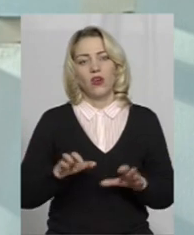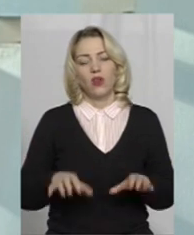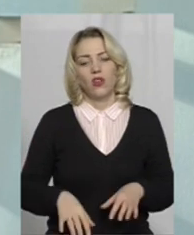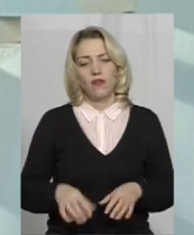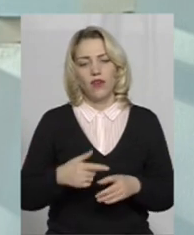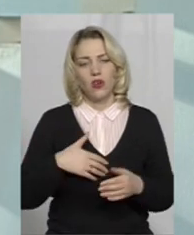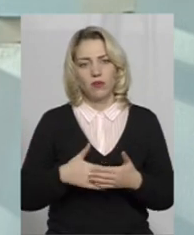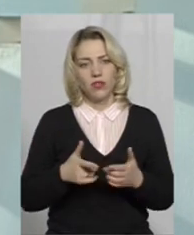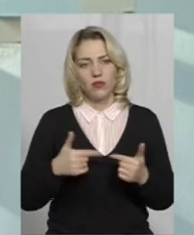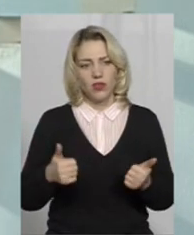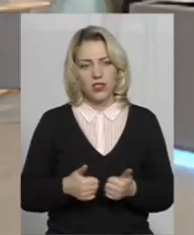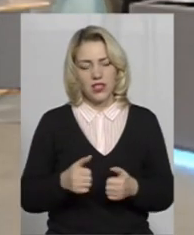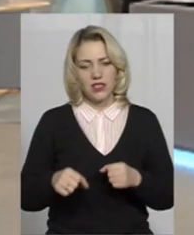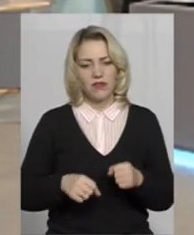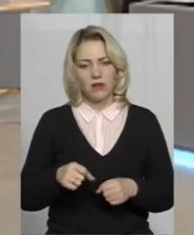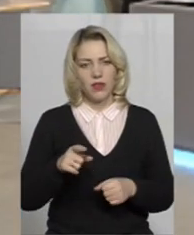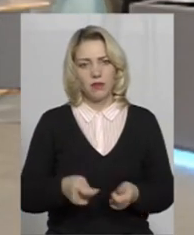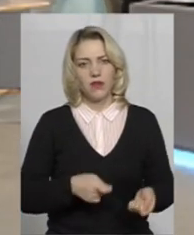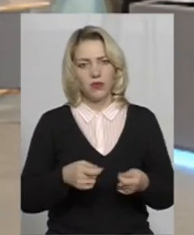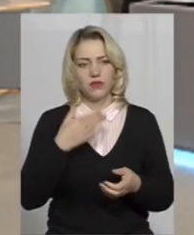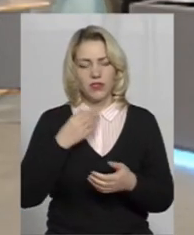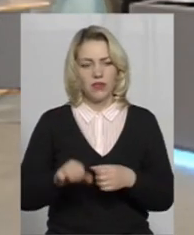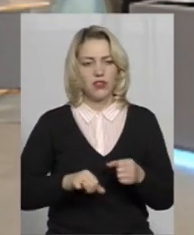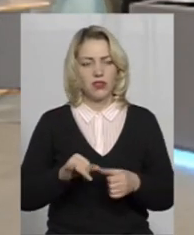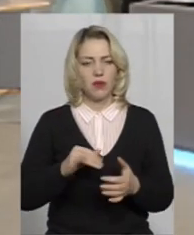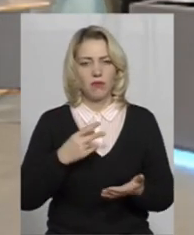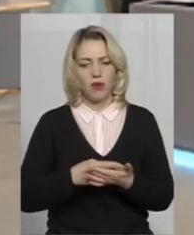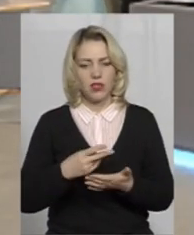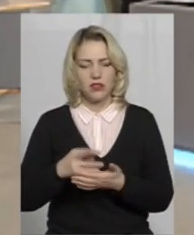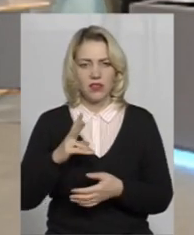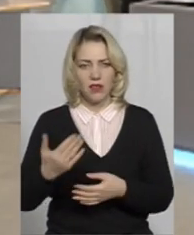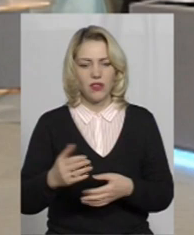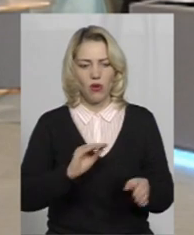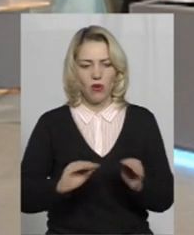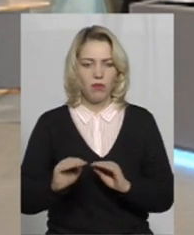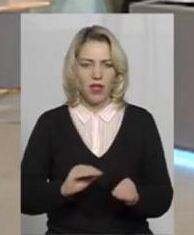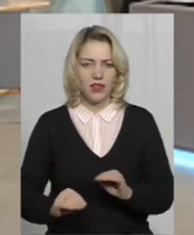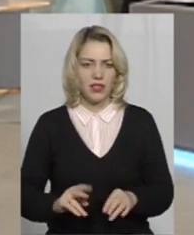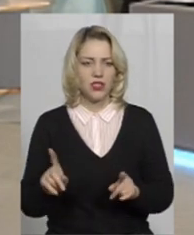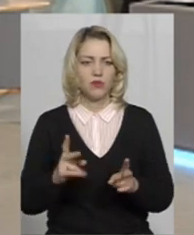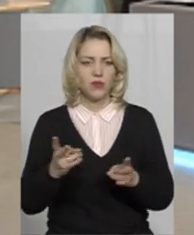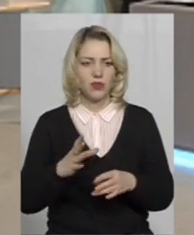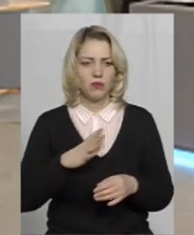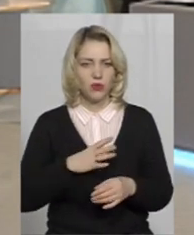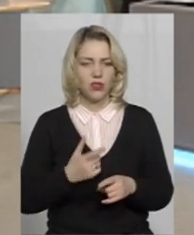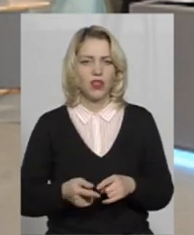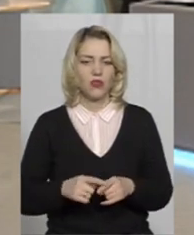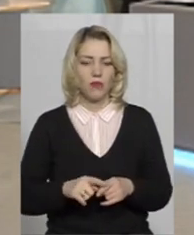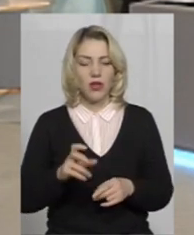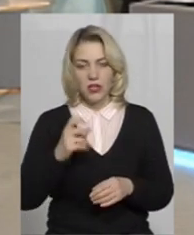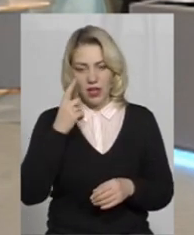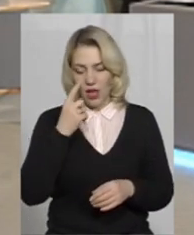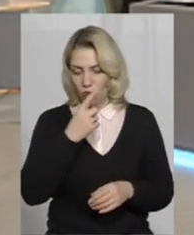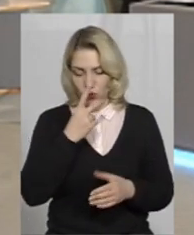організації велосипедистів, він привозив свій велосипед і показував, як він обладнаний, що повинен на ньому бути. Це дуже цікаво наочно.